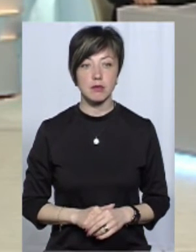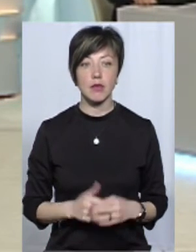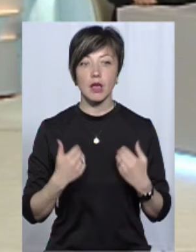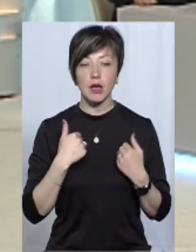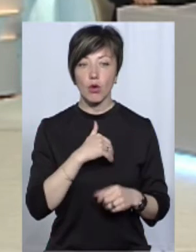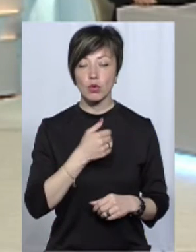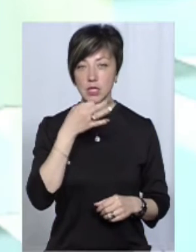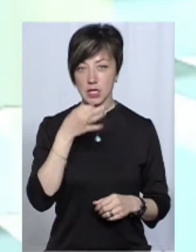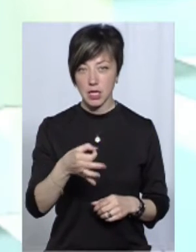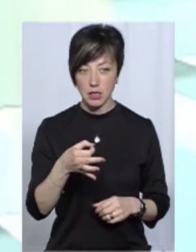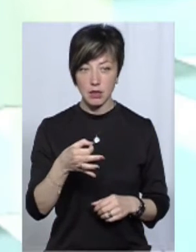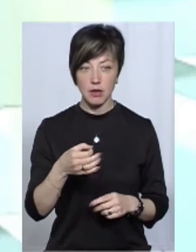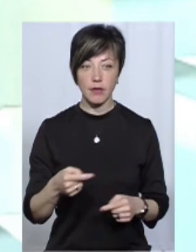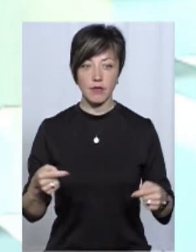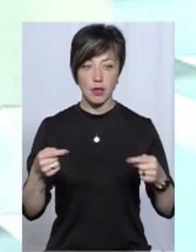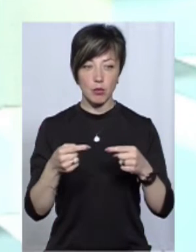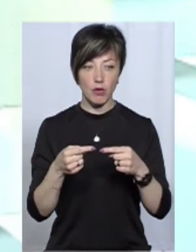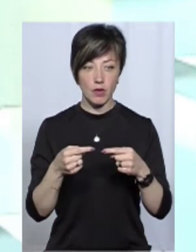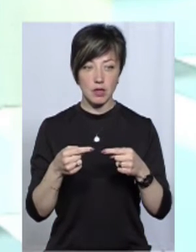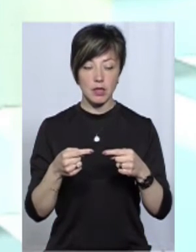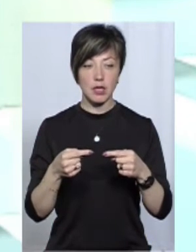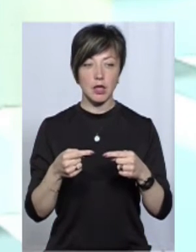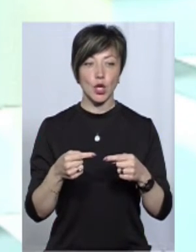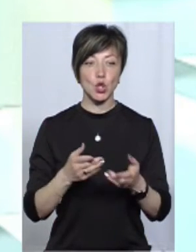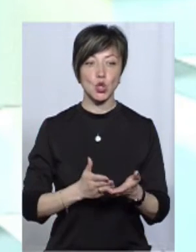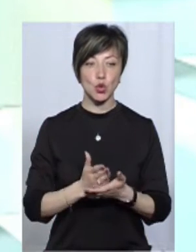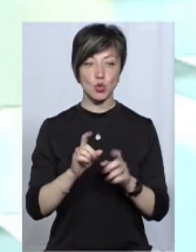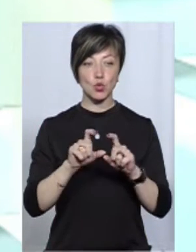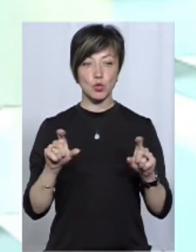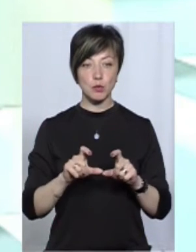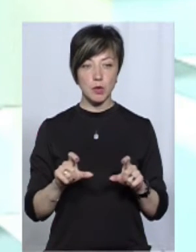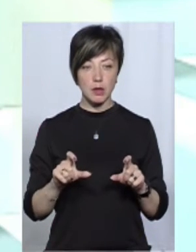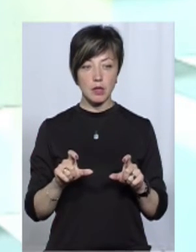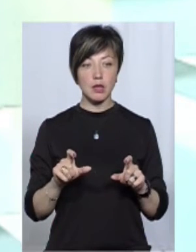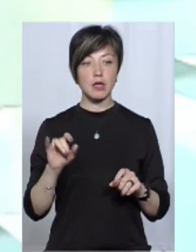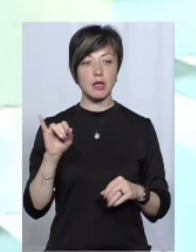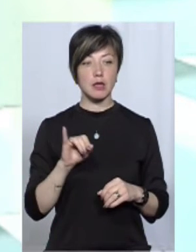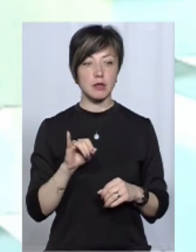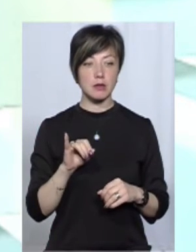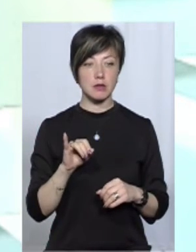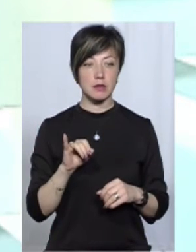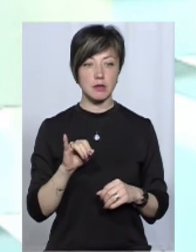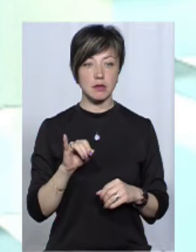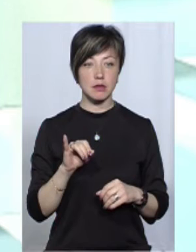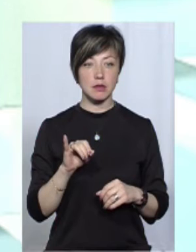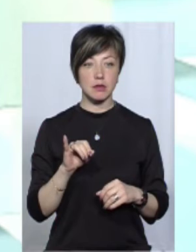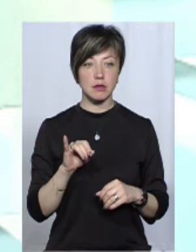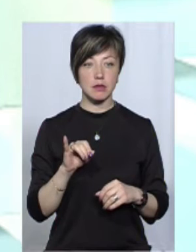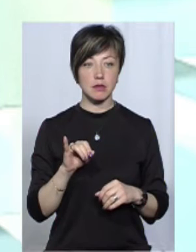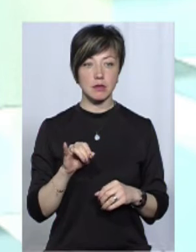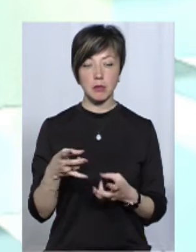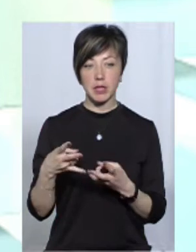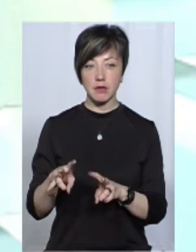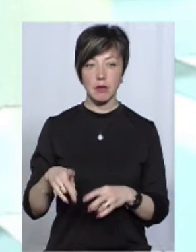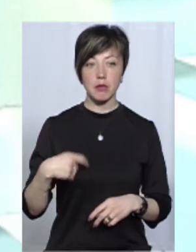я хочу сказати, що відповідні служби напевно, певним чином і підставляють таким